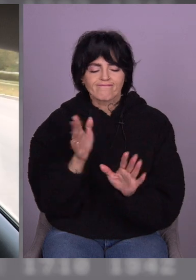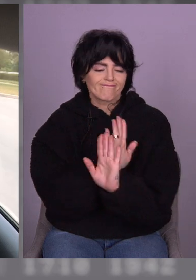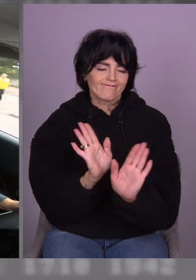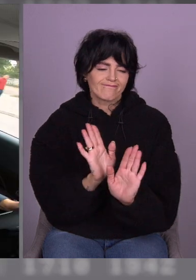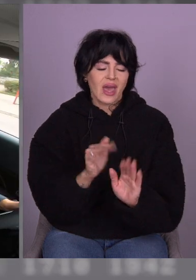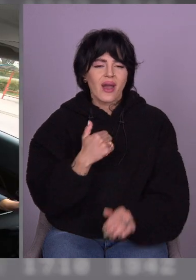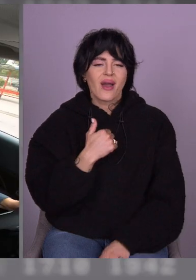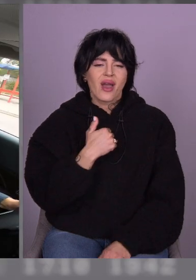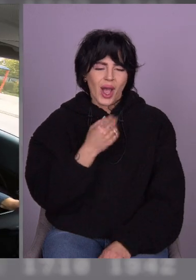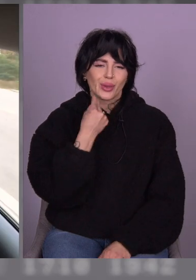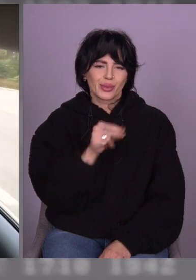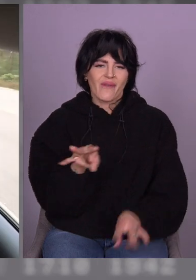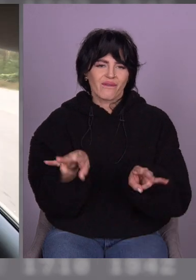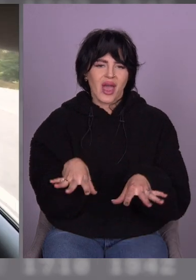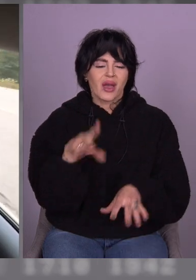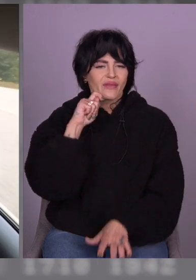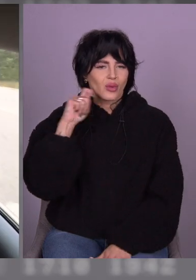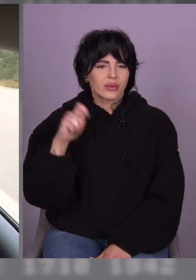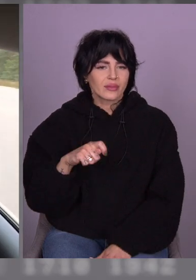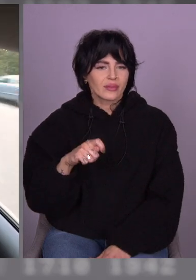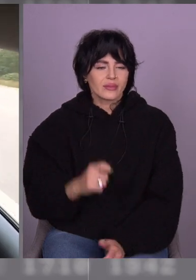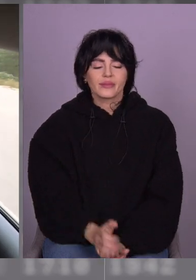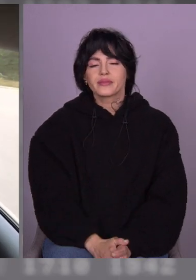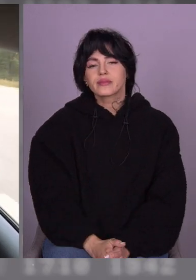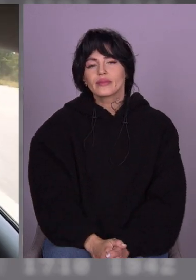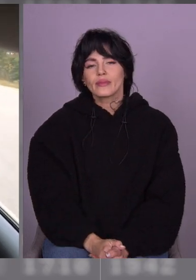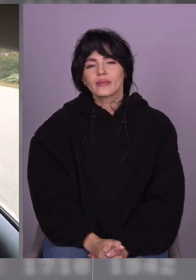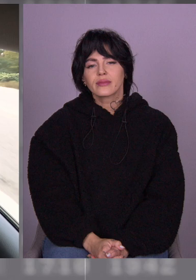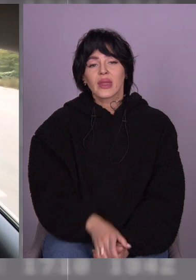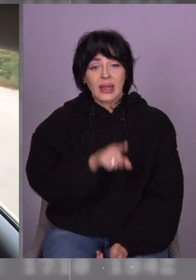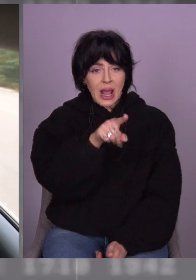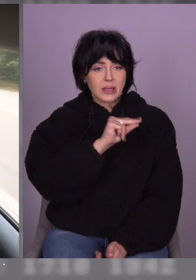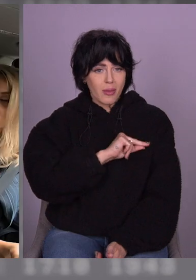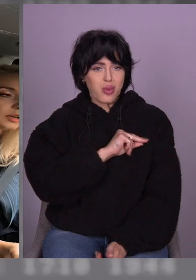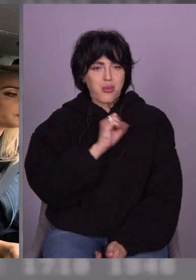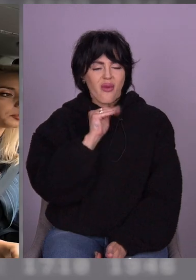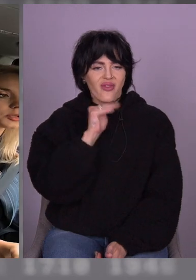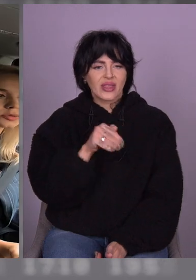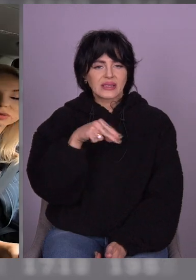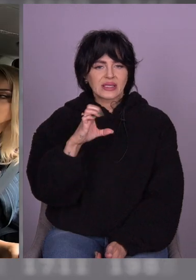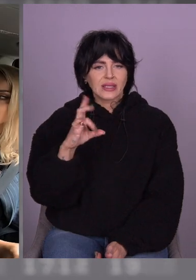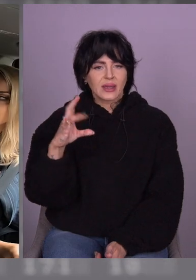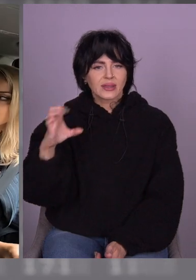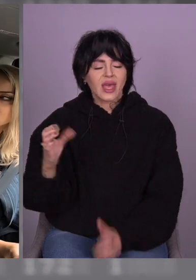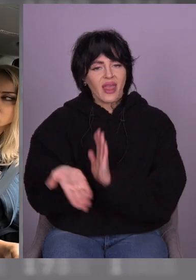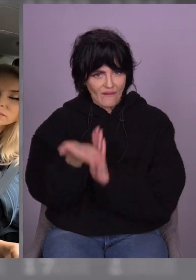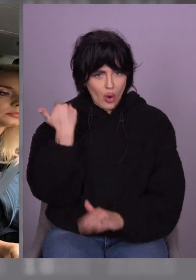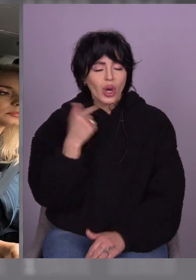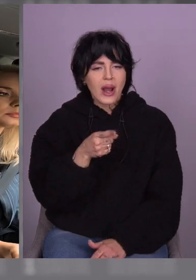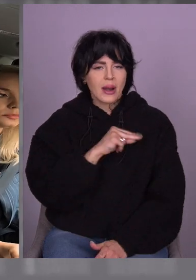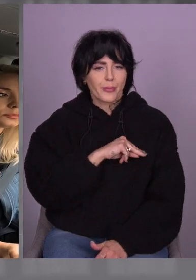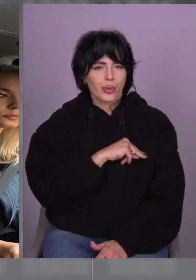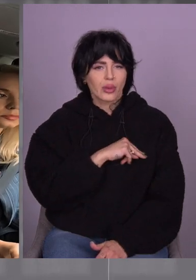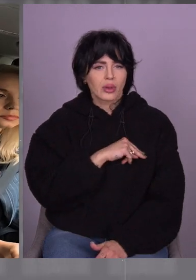дякую, але так треба. А взагалі, от ви в професії ДСНС, так? Як давно працюєте? З 17